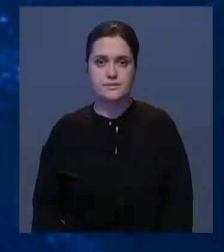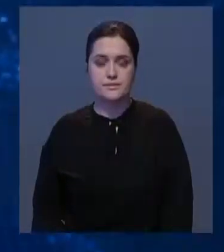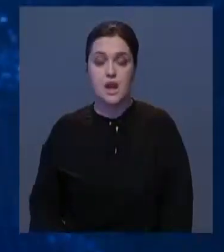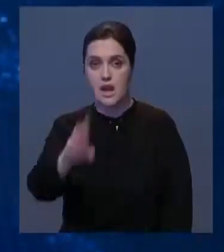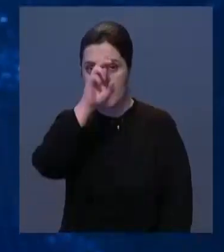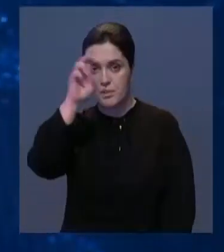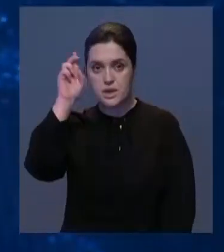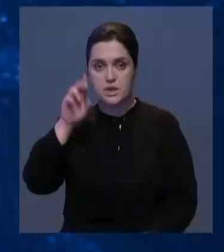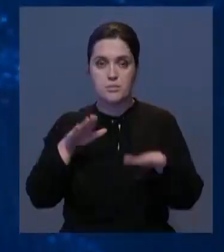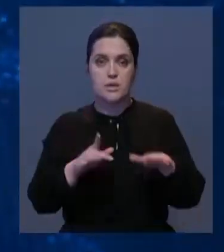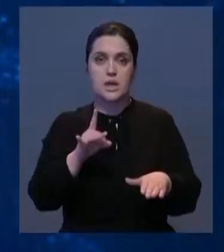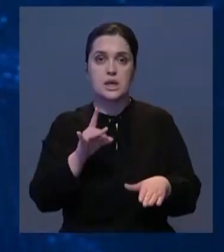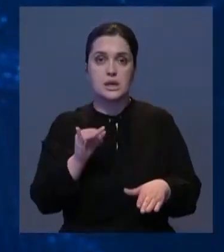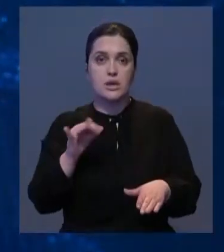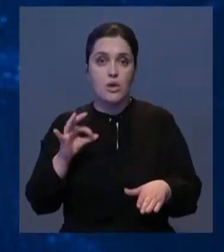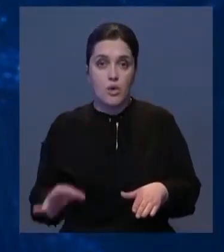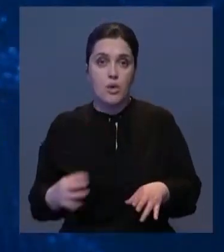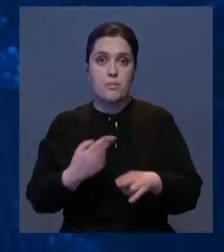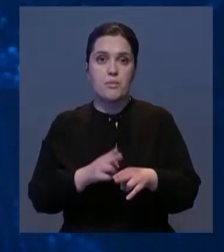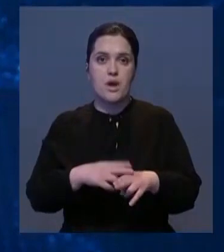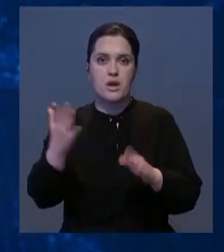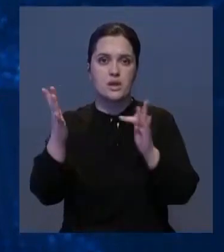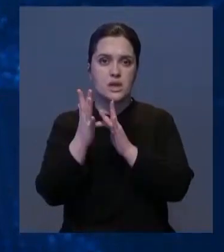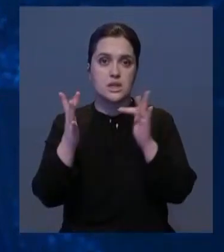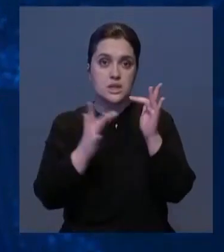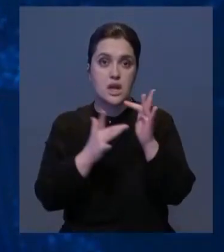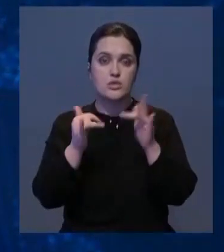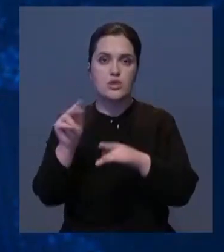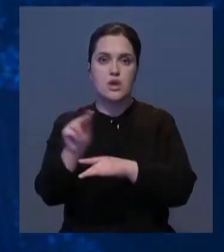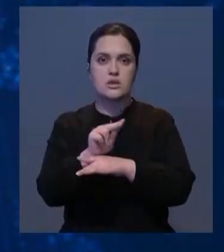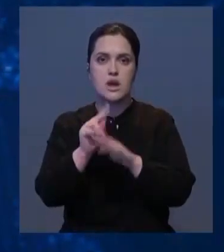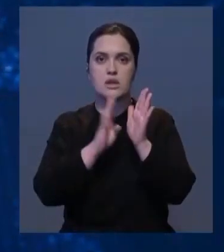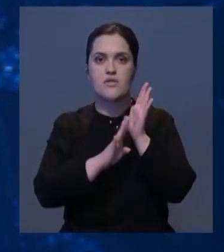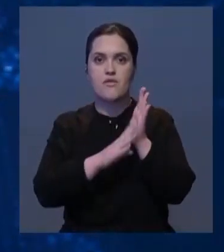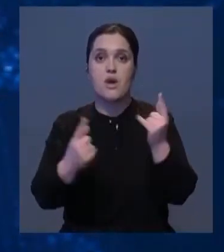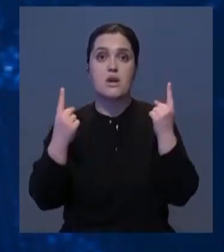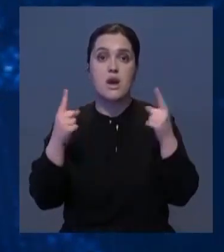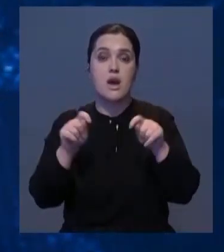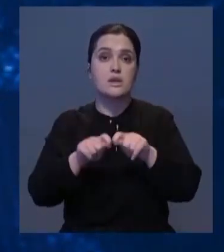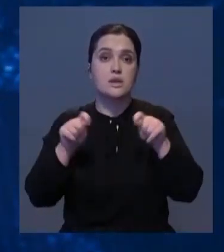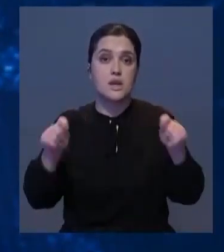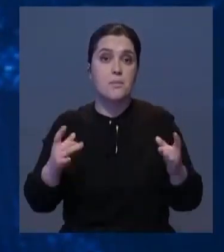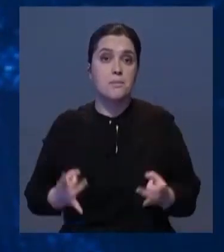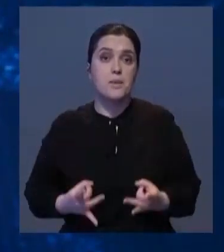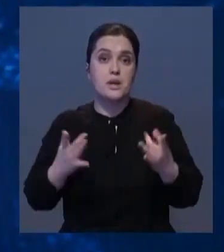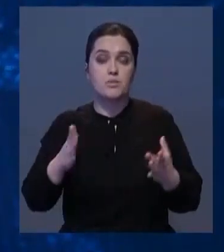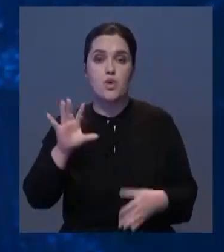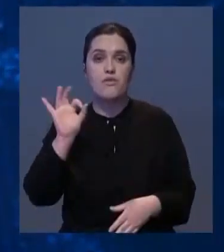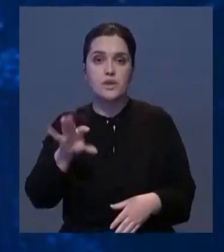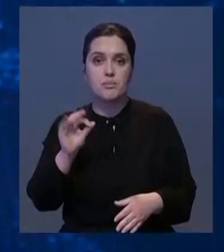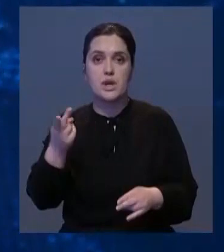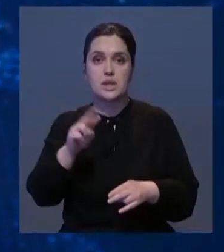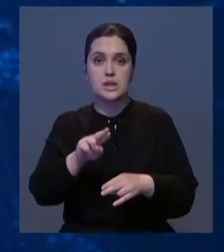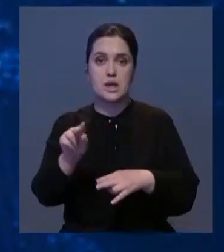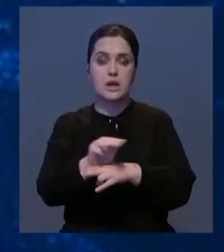Визитную карточку Рио-де-Жанейро. Статую Христа реставрируют к 90-летию открытия монумента, празднование которого состоится в